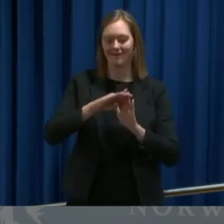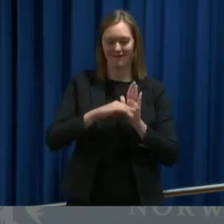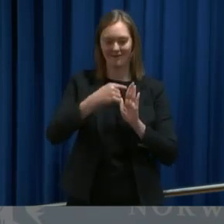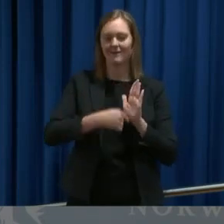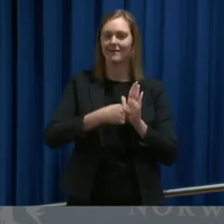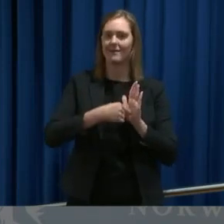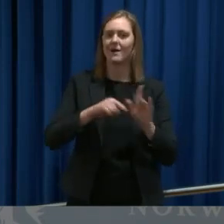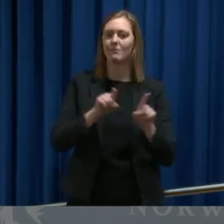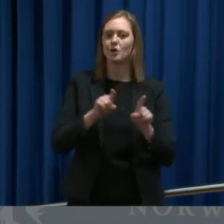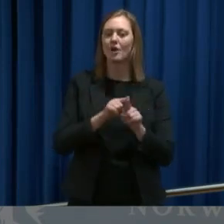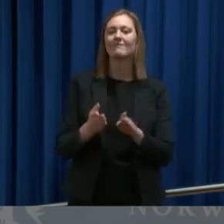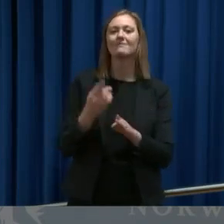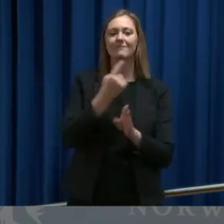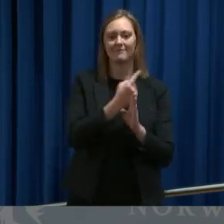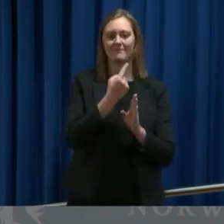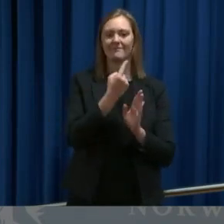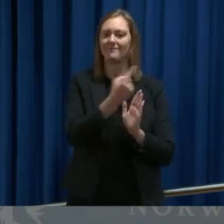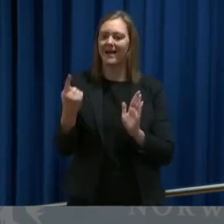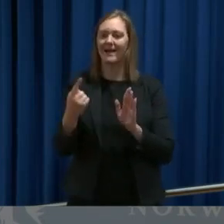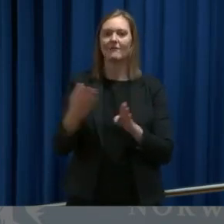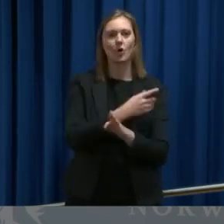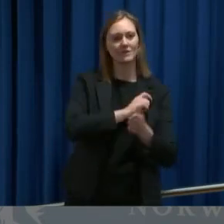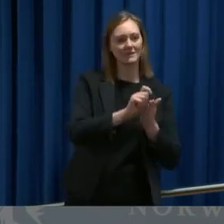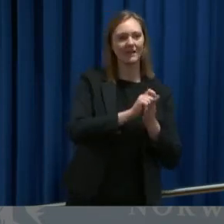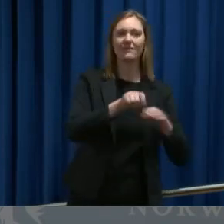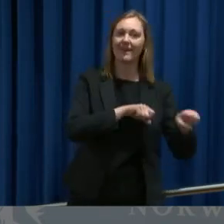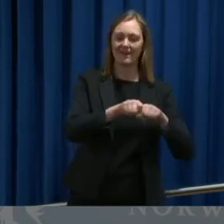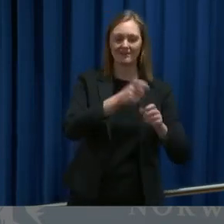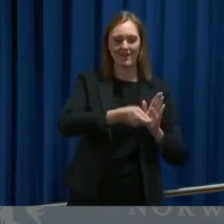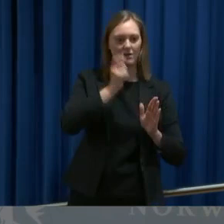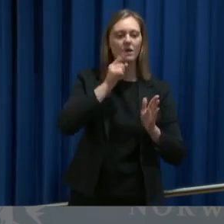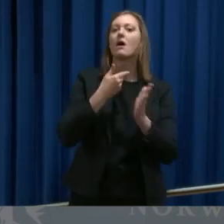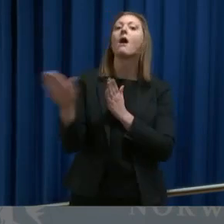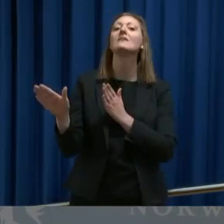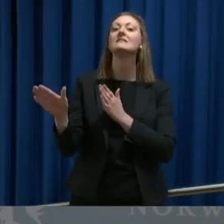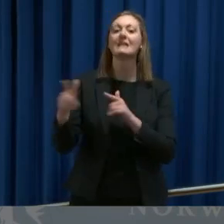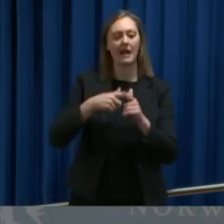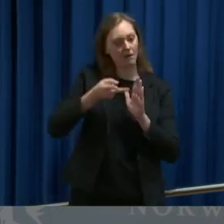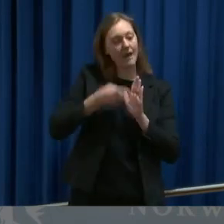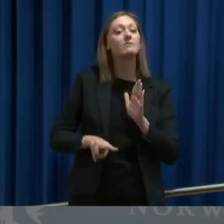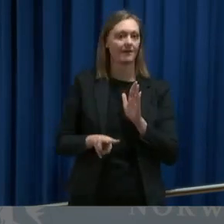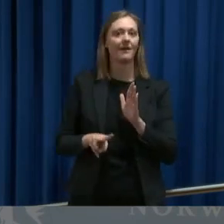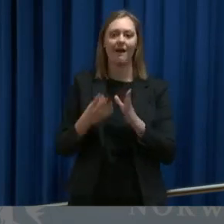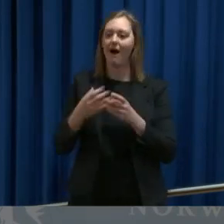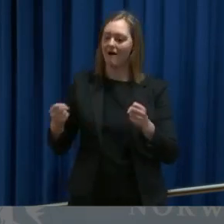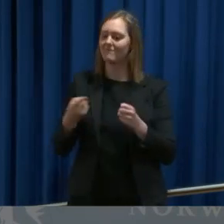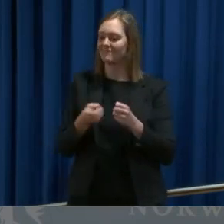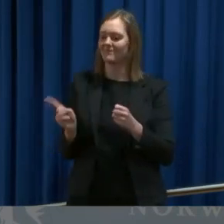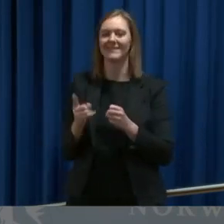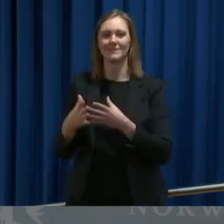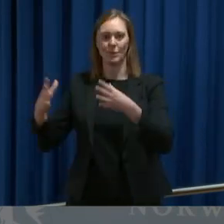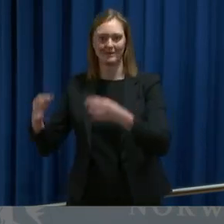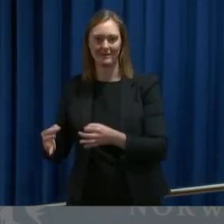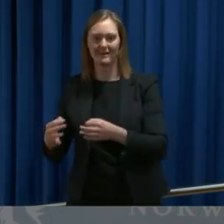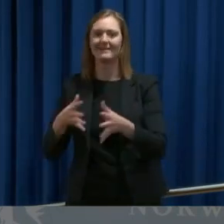at enhver forskrift som regjeringen vet at kan bli avvist eller endret av Stortinget med bare